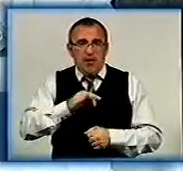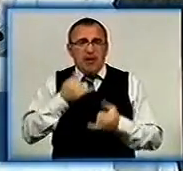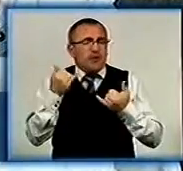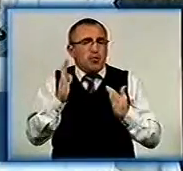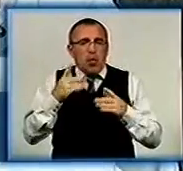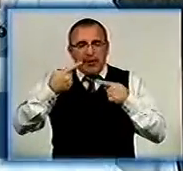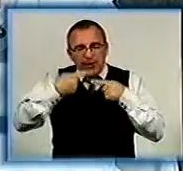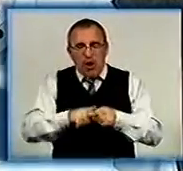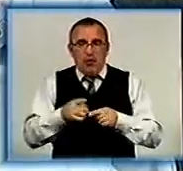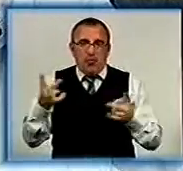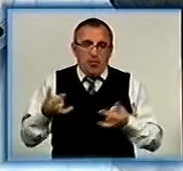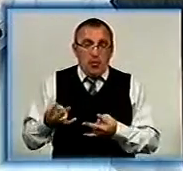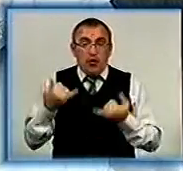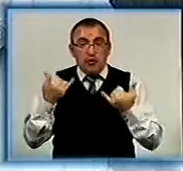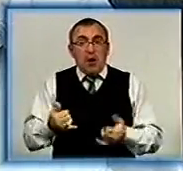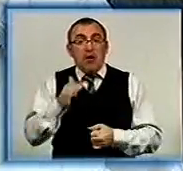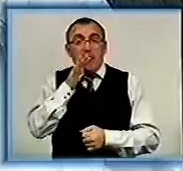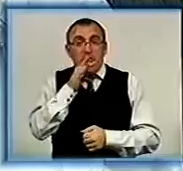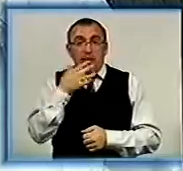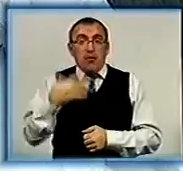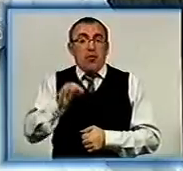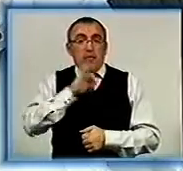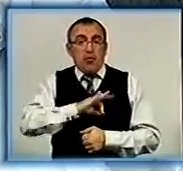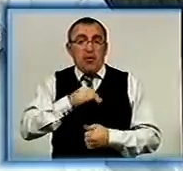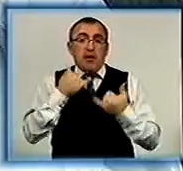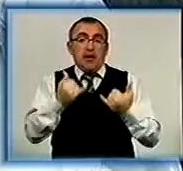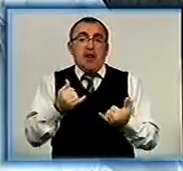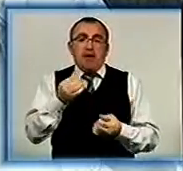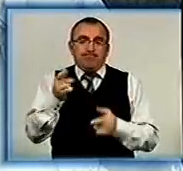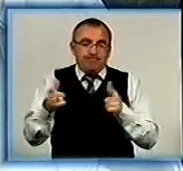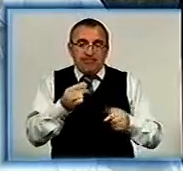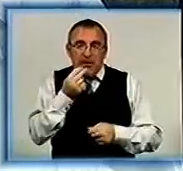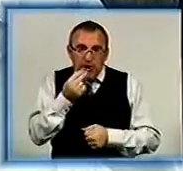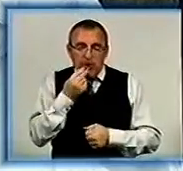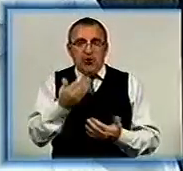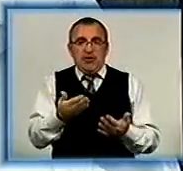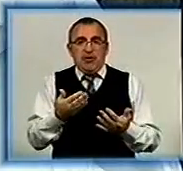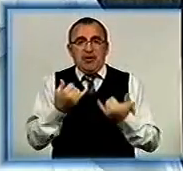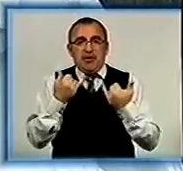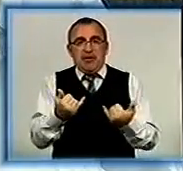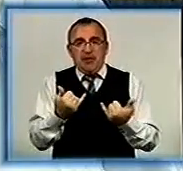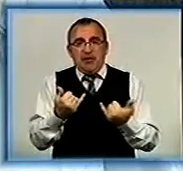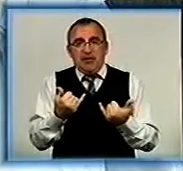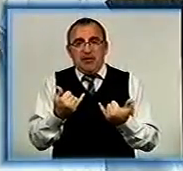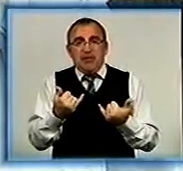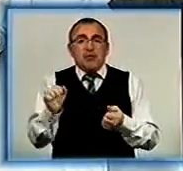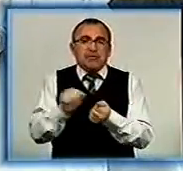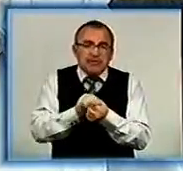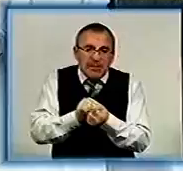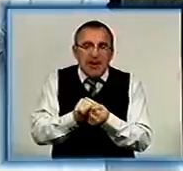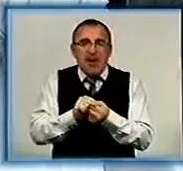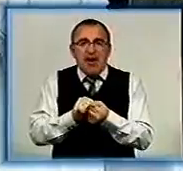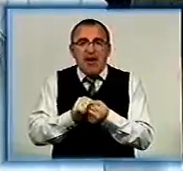технічних потреб. На даний час ми користуємося нею для приготування їжі, навіть стирать ми